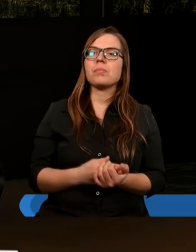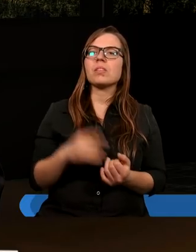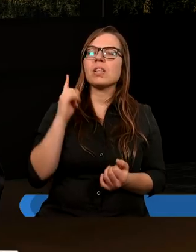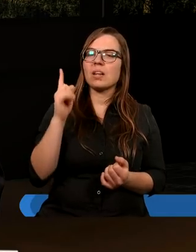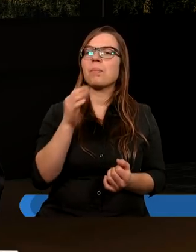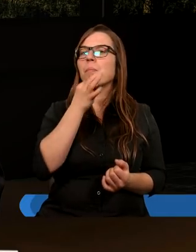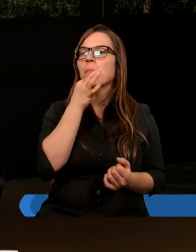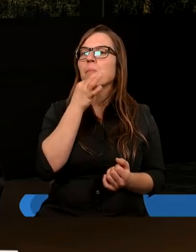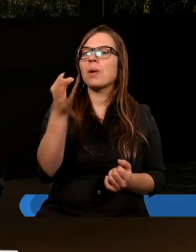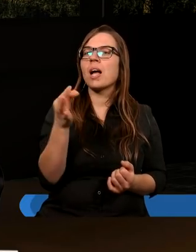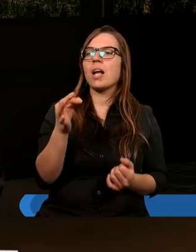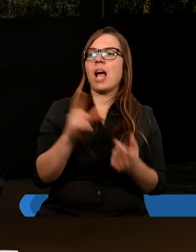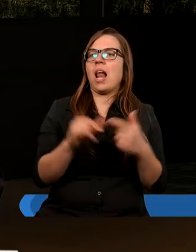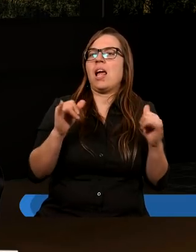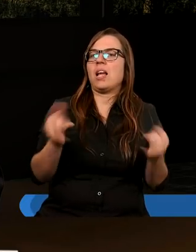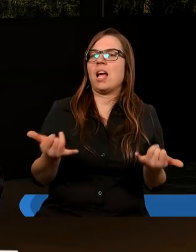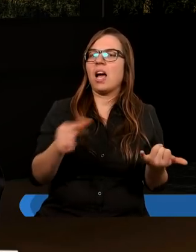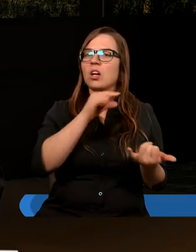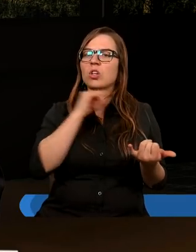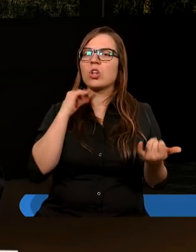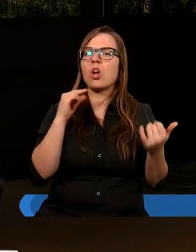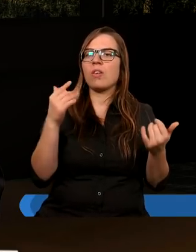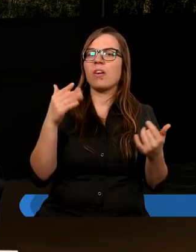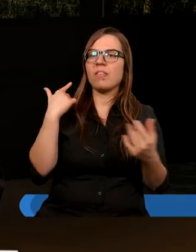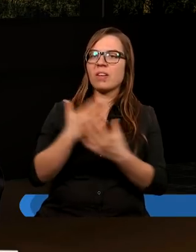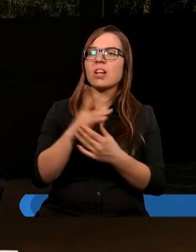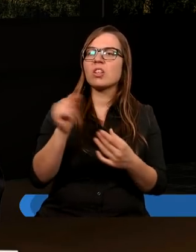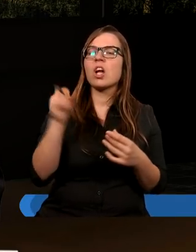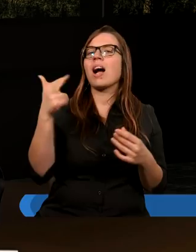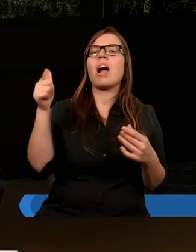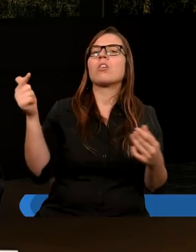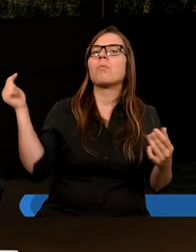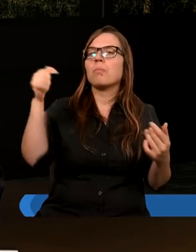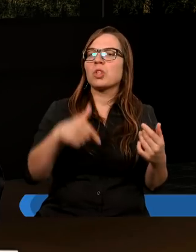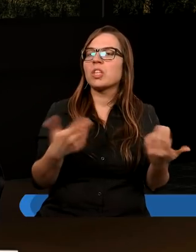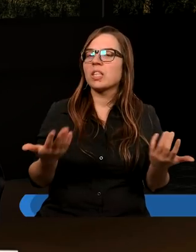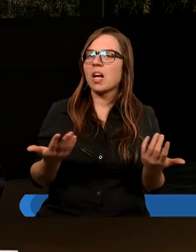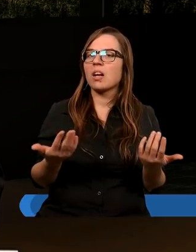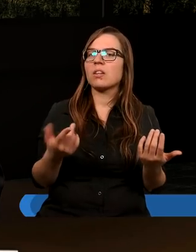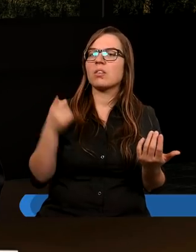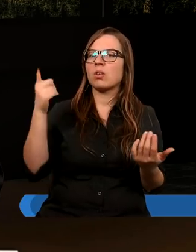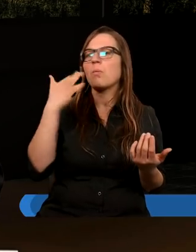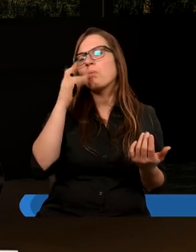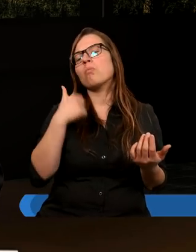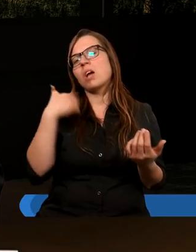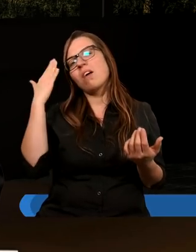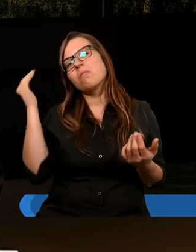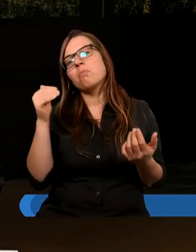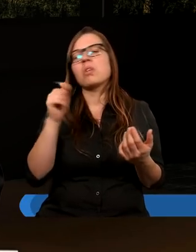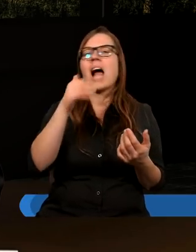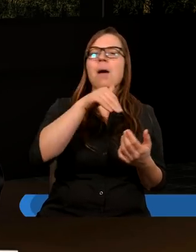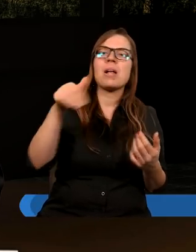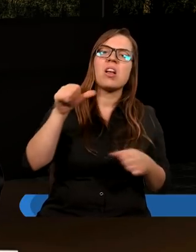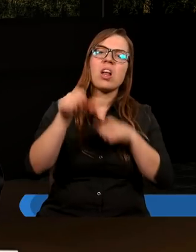Ale ja pytam, no ale jak ksiądz na przykład wierzy, że kiedy on przyjdzie? A on mówi, bo ja wiem, może za